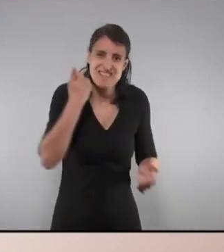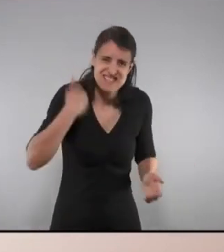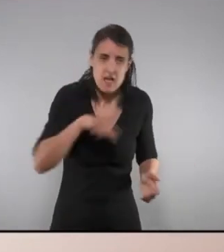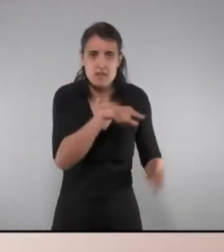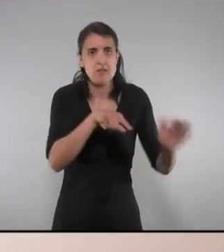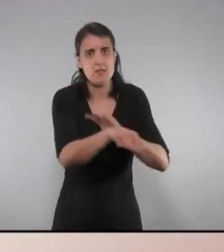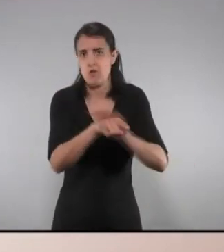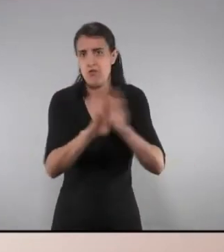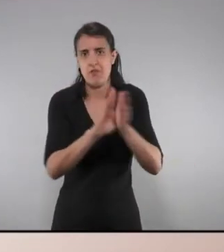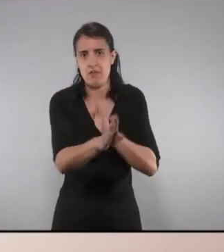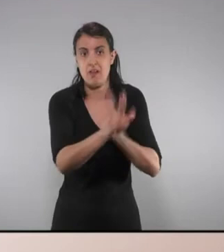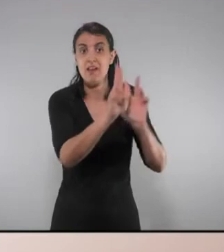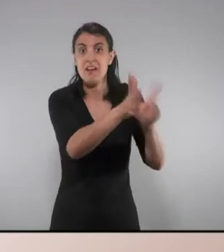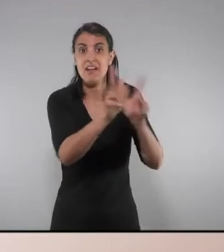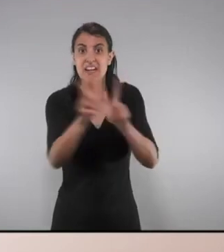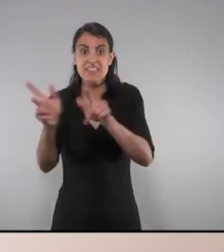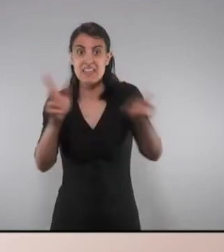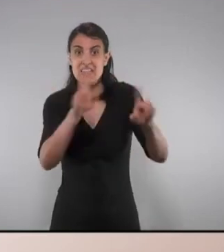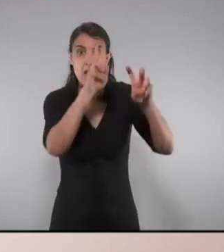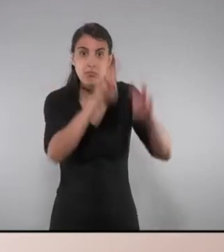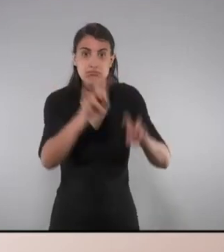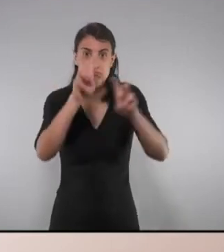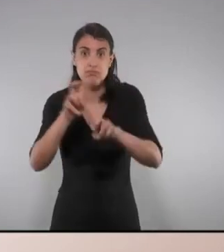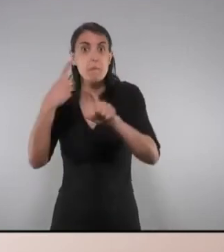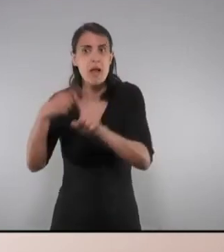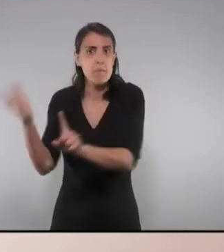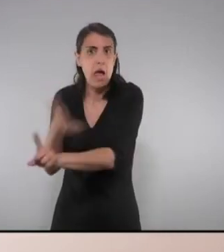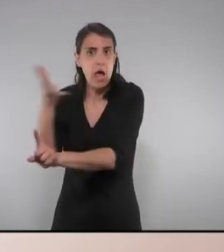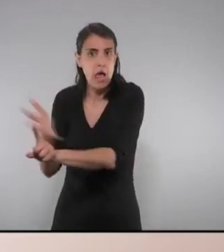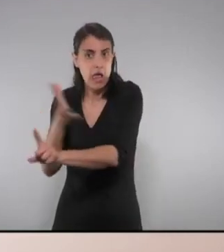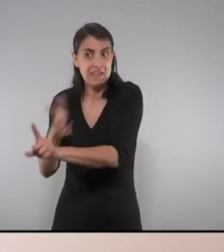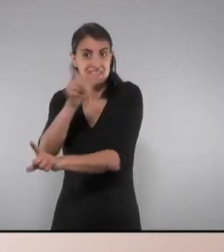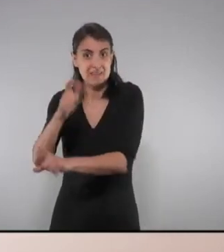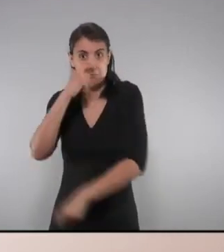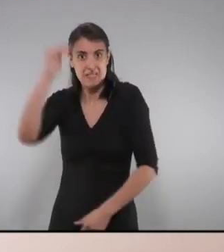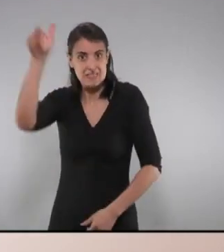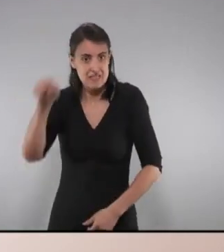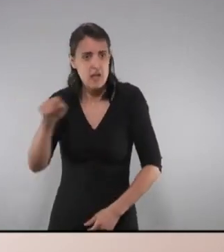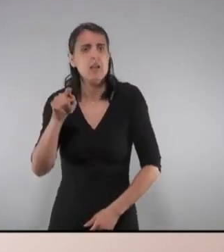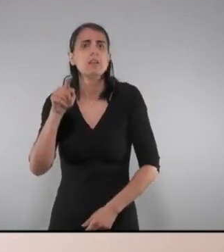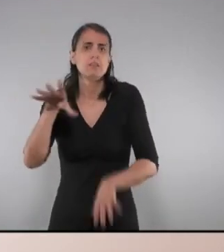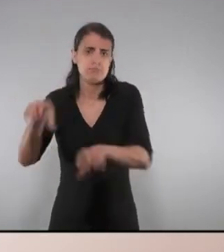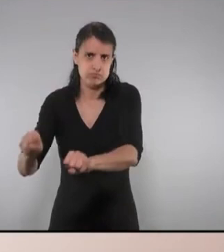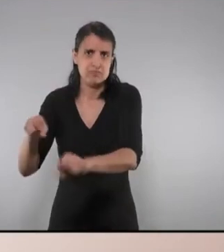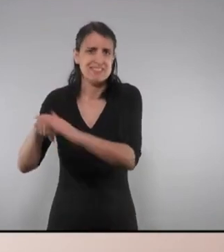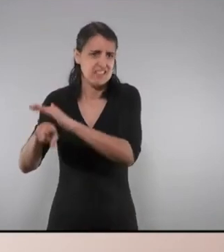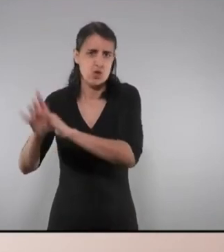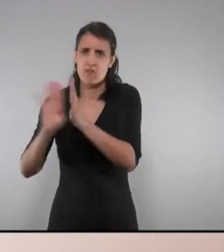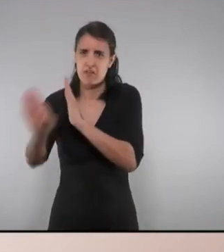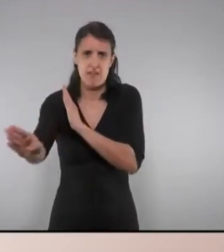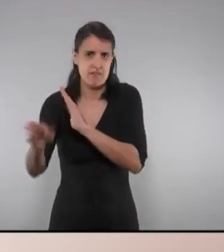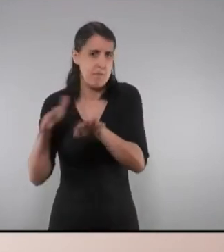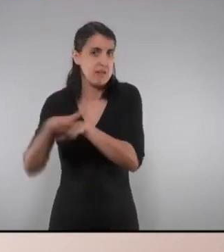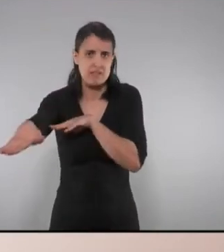vegada aquelles residències que estan sent investigades per maltractament als seus residents i que les gestionem de forma directa